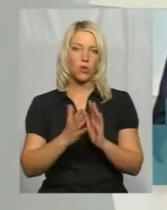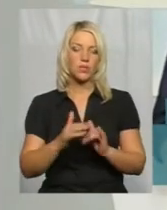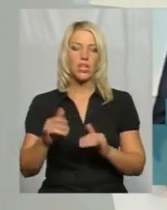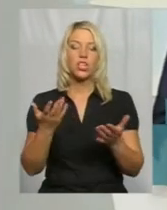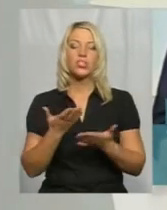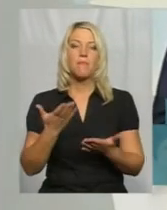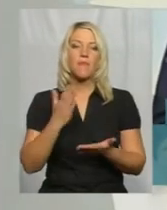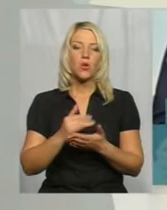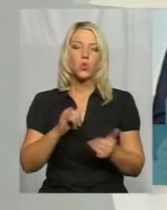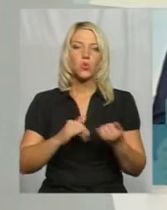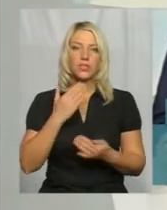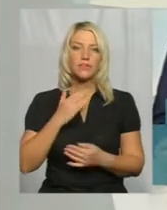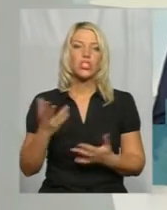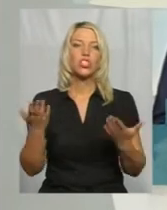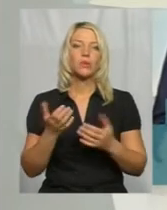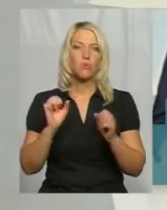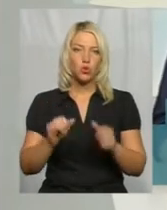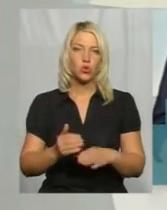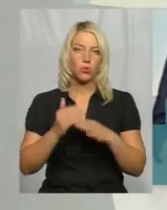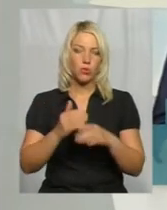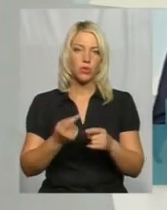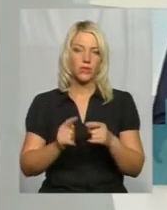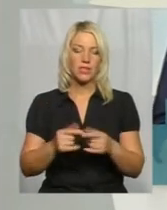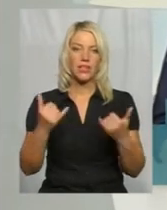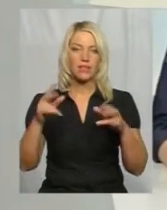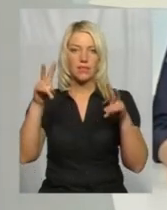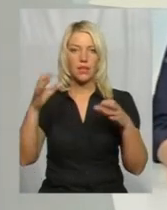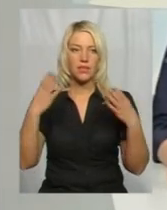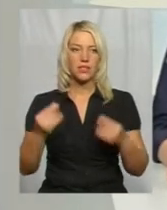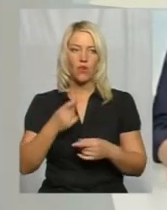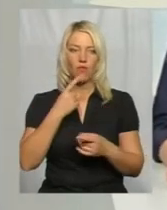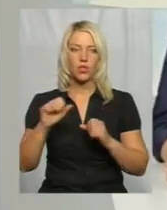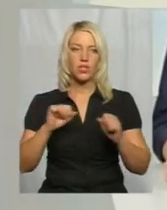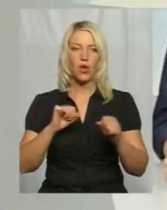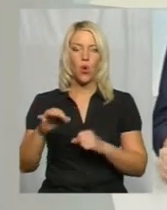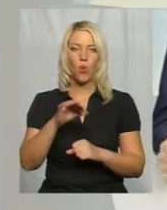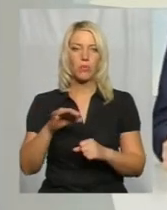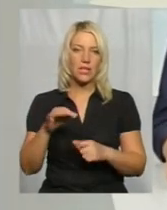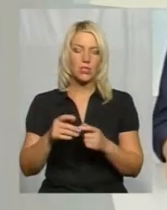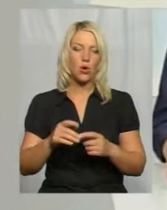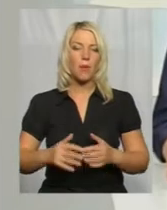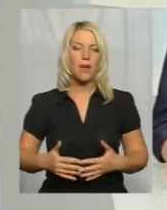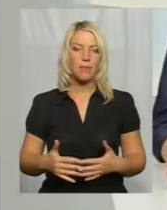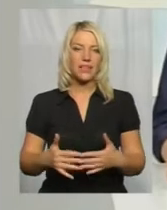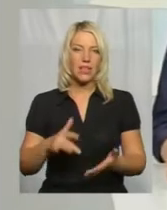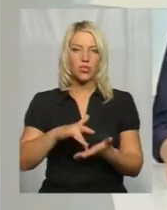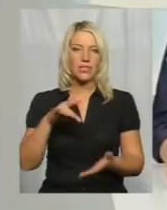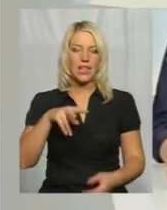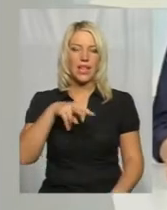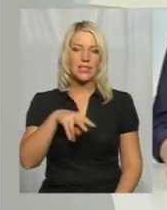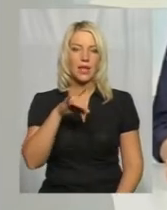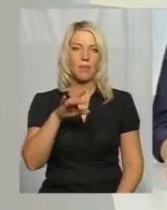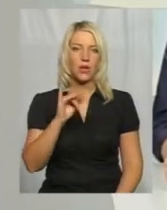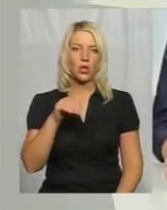звертатись і чим їм можуть допомогти? Про це нині у темі дня говоримо із керівником обласного перинатального центру Ларисою